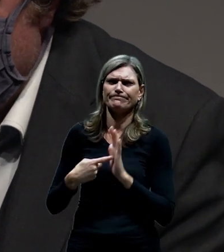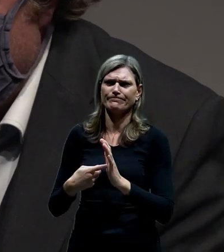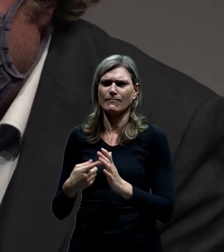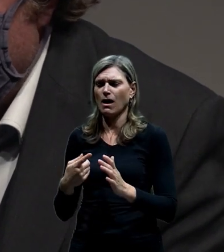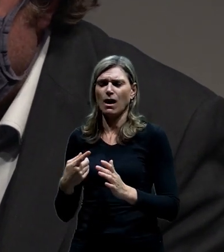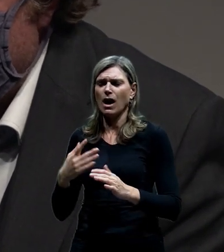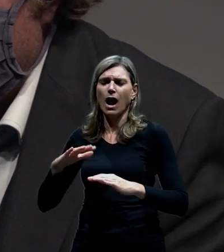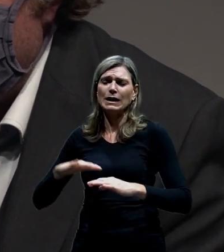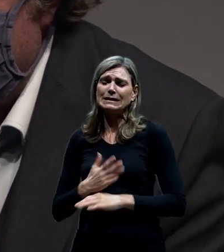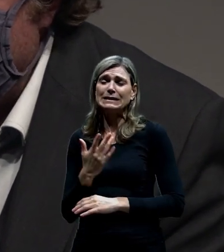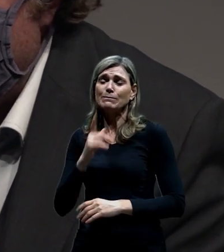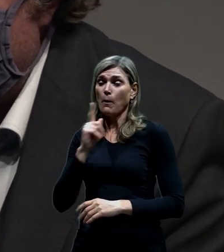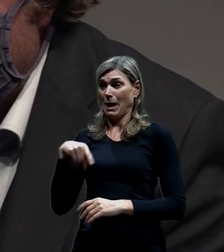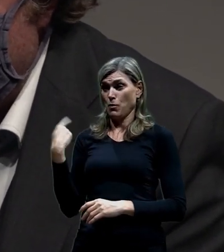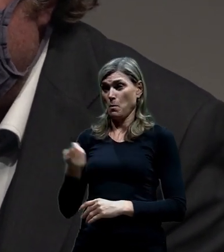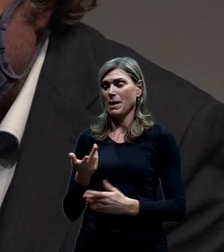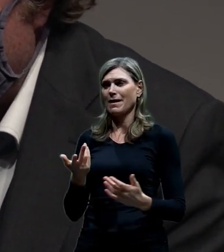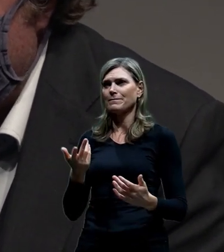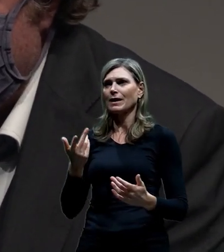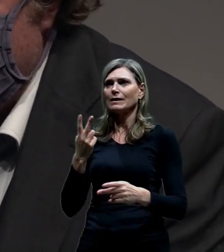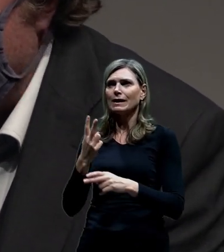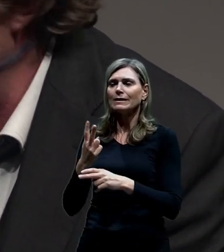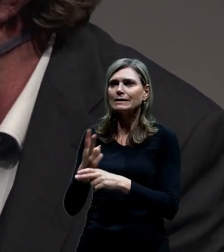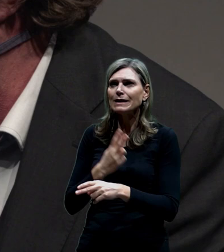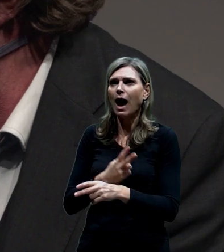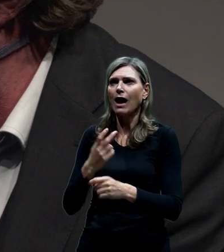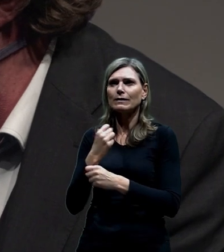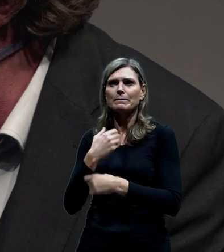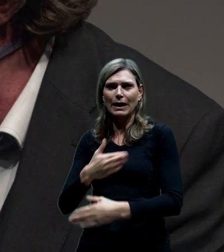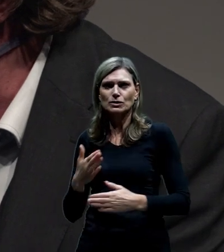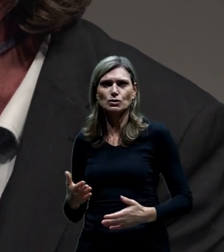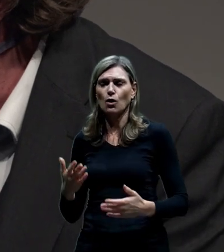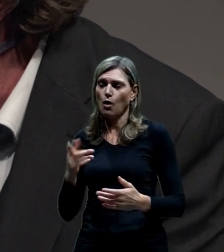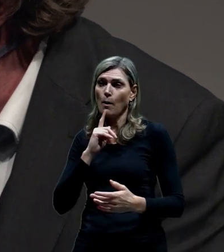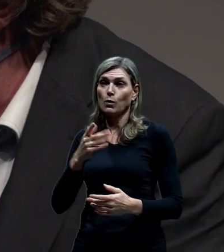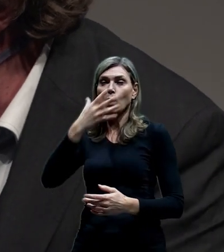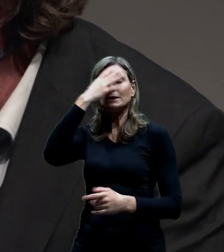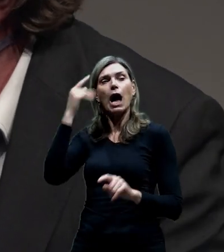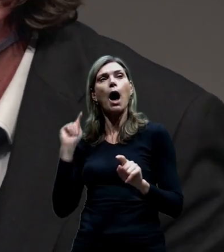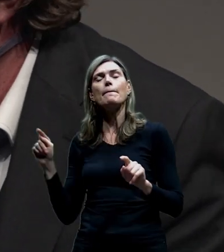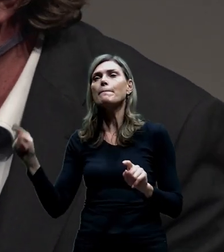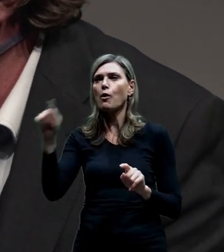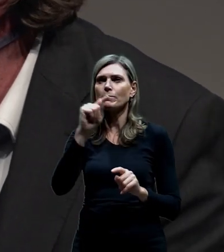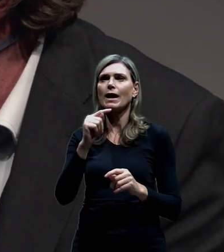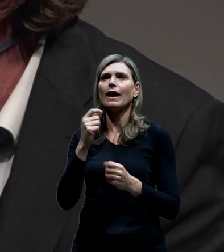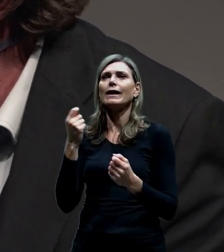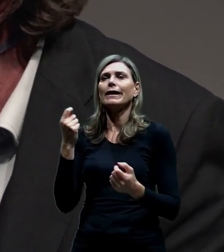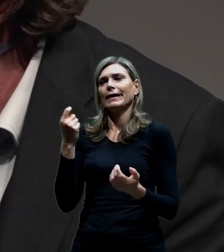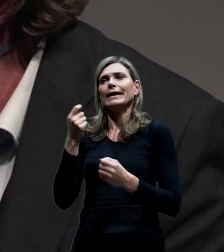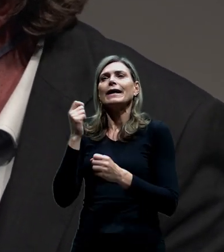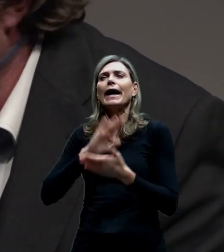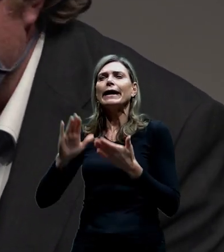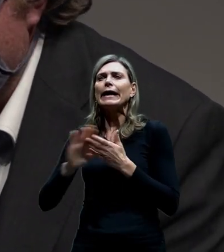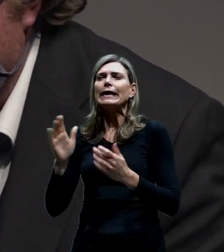zanedbaný město a stát v otázce vysokorychlostních tratí. Když se podíváte na jakýkoliv německé